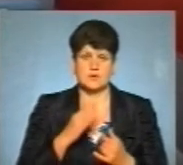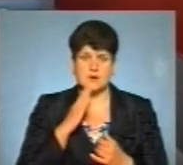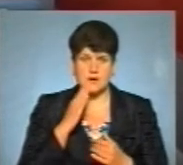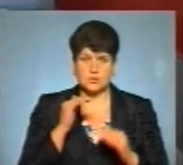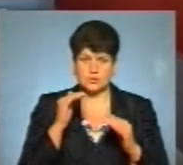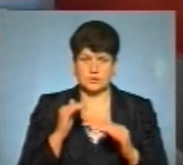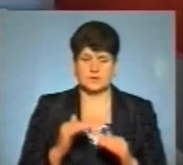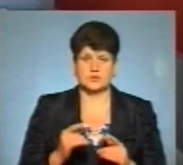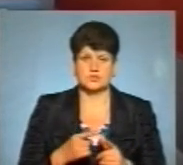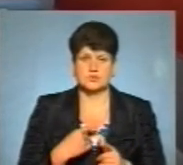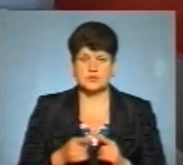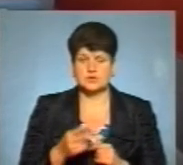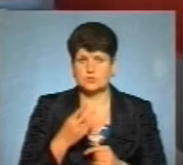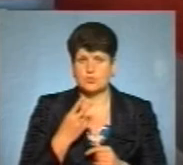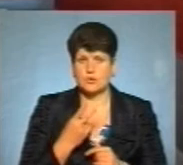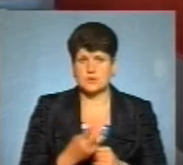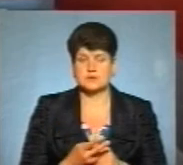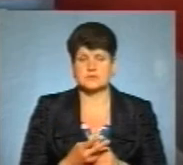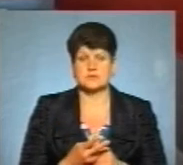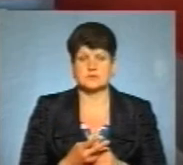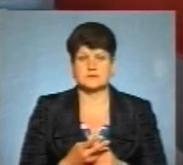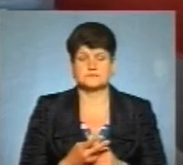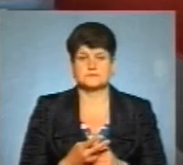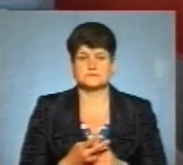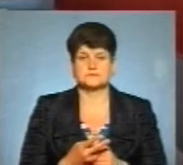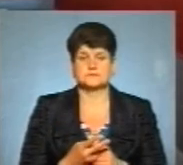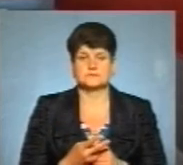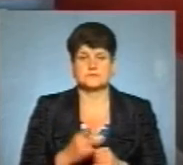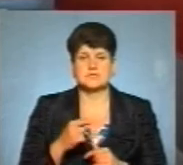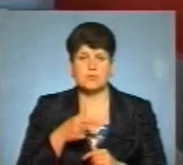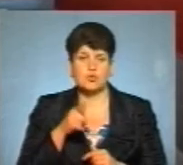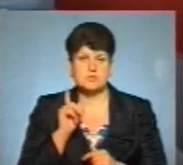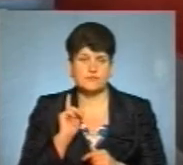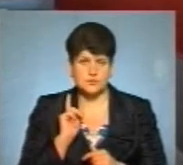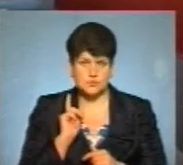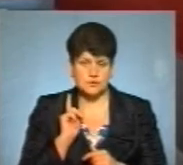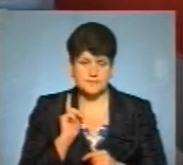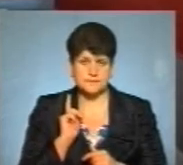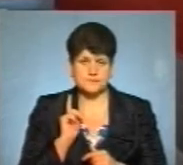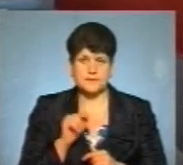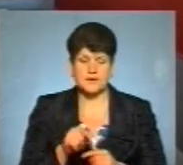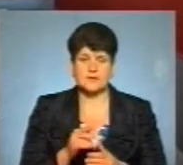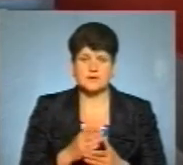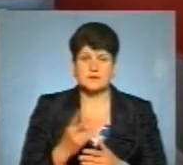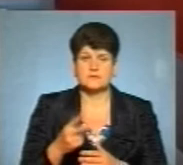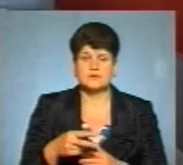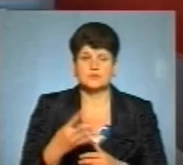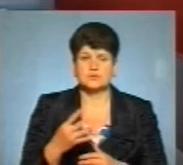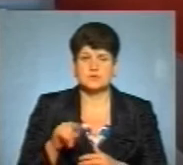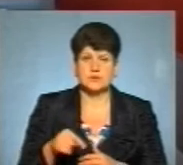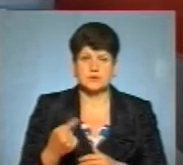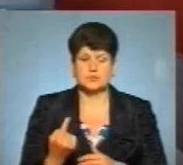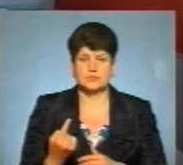нижчий, аніж показник позавчора. І, зокрема, він складає 24,1